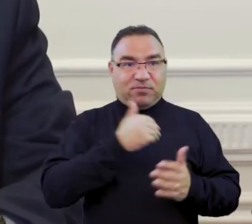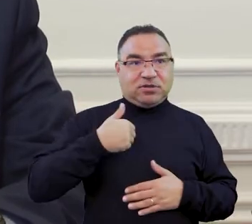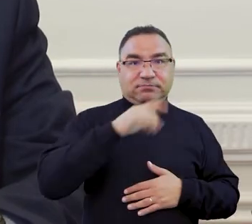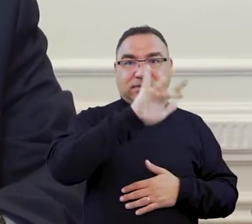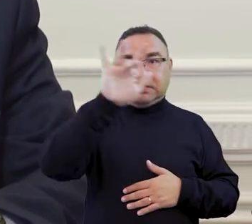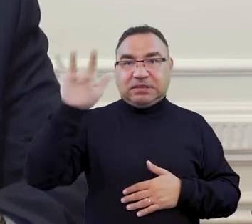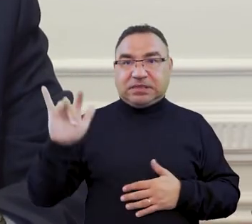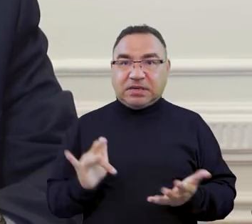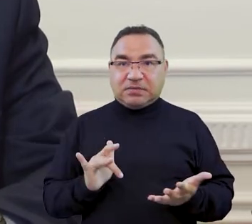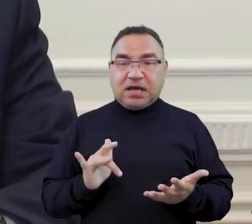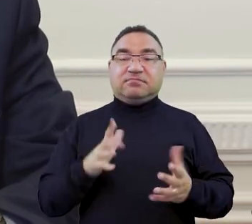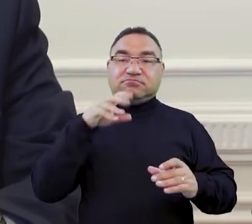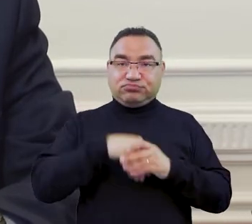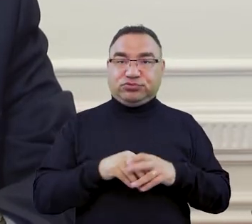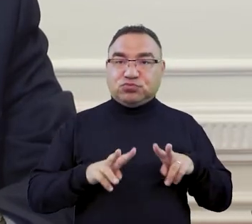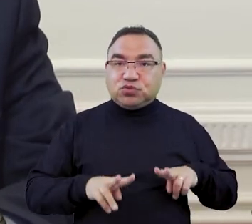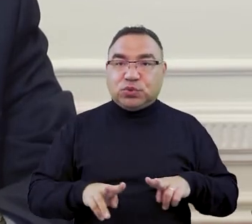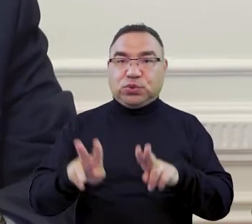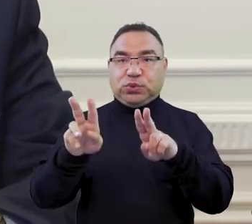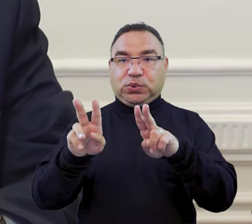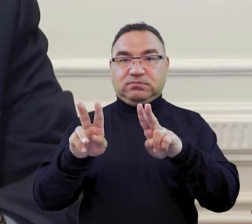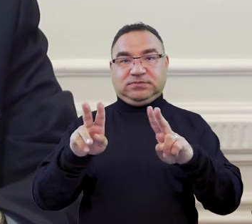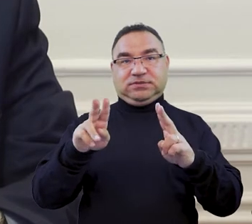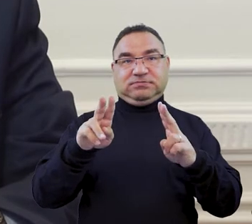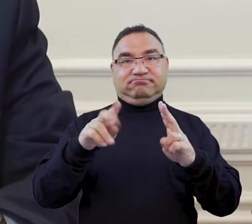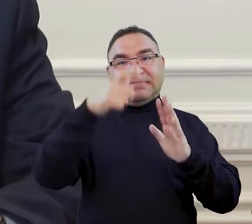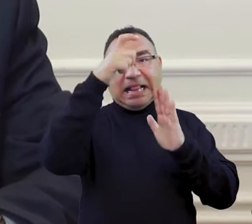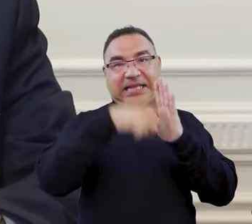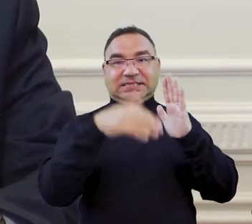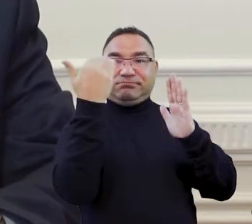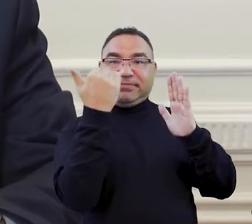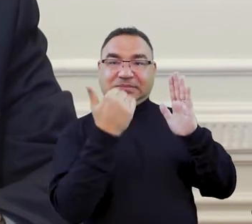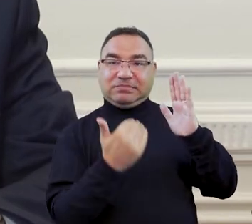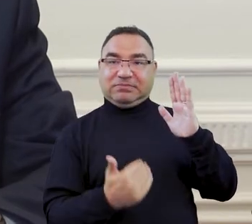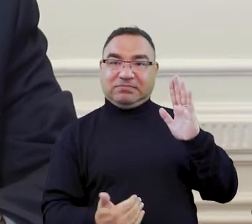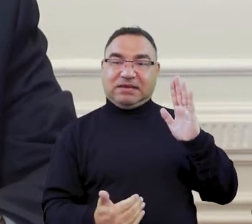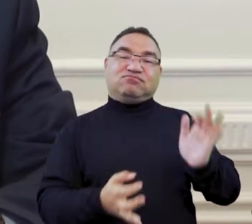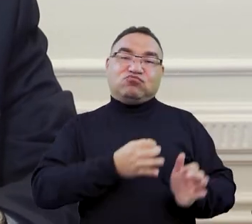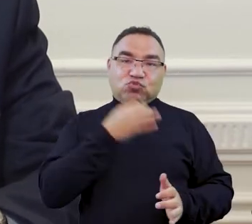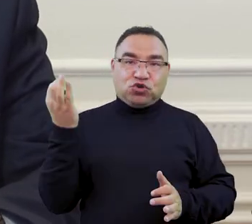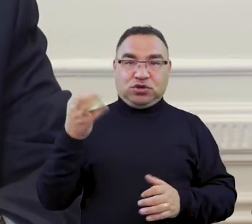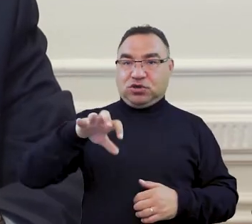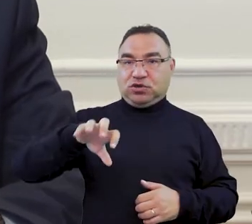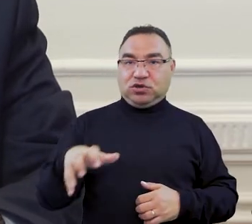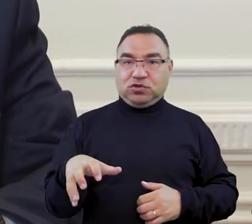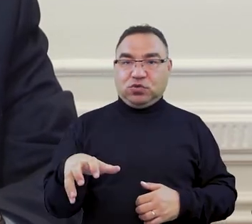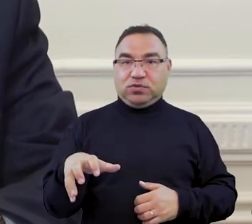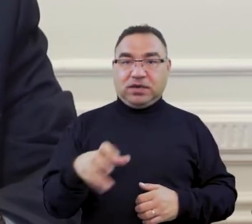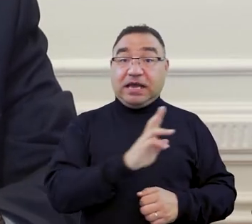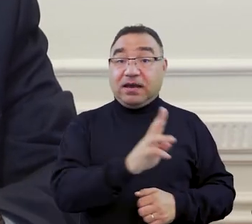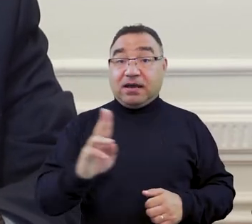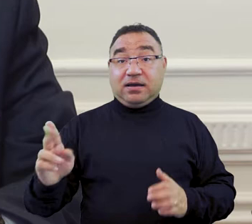całej Polski mogło uczestniczyć w tym rankingu i być w tym gronie najlepszych.